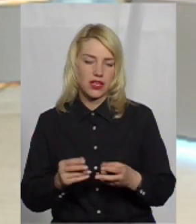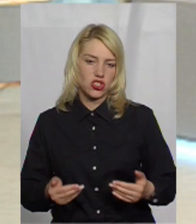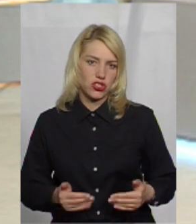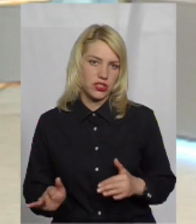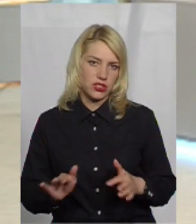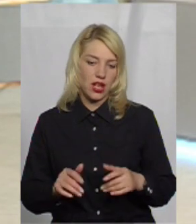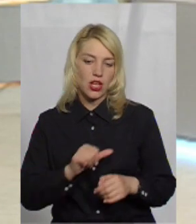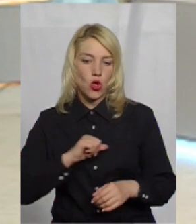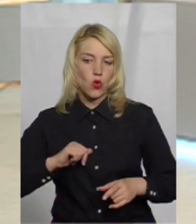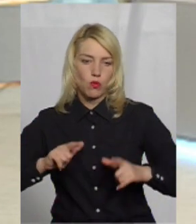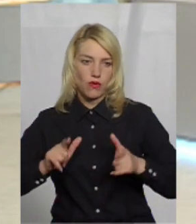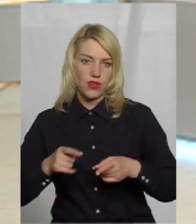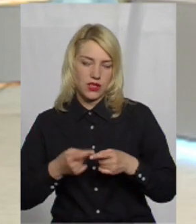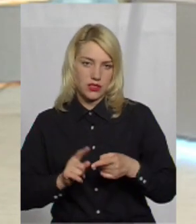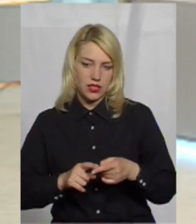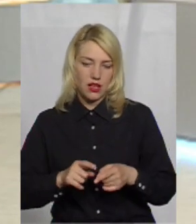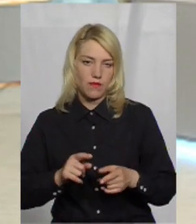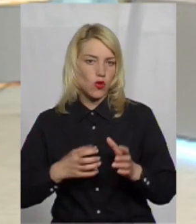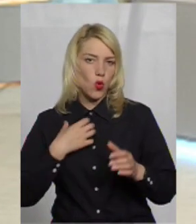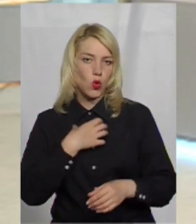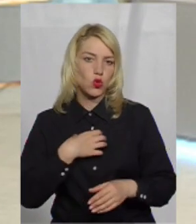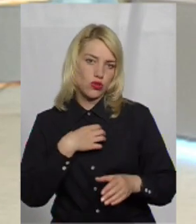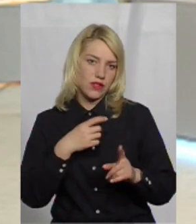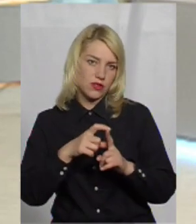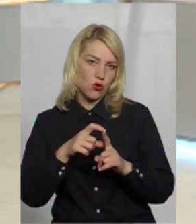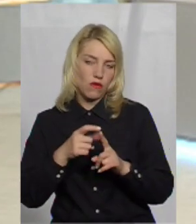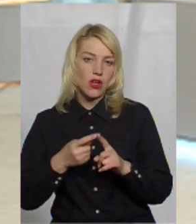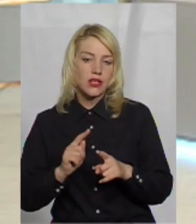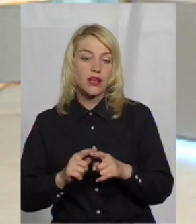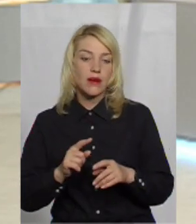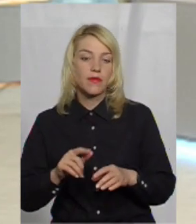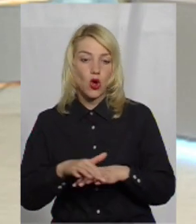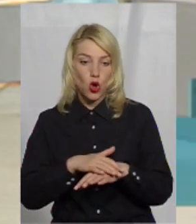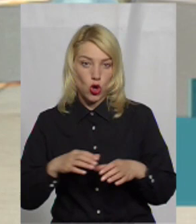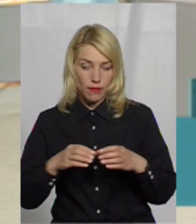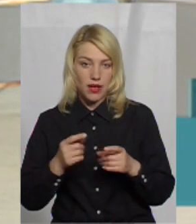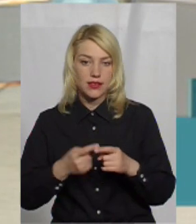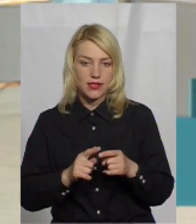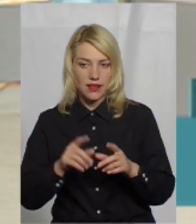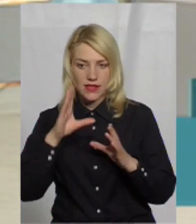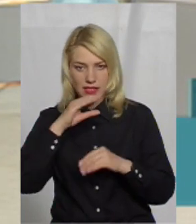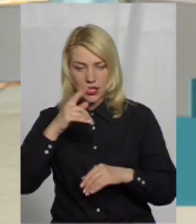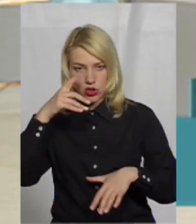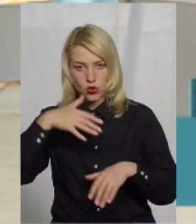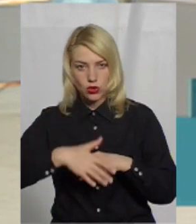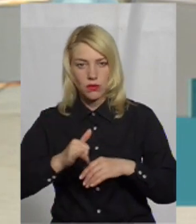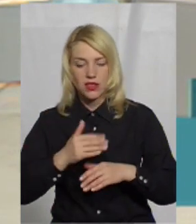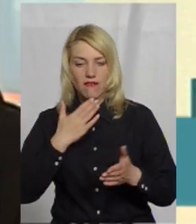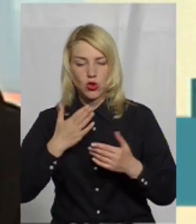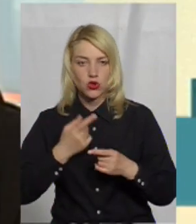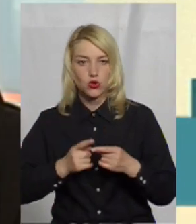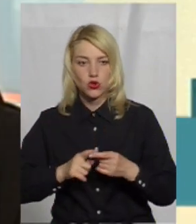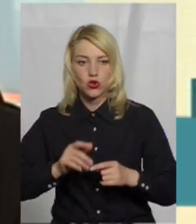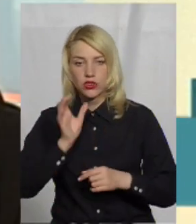добровільне. Слово добровільне тут ключове. Але в громадах, в тих, де це зрозуміли і віднеслися до цього набагато серйозніше,